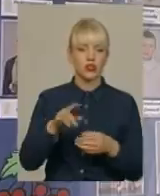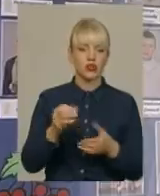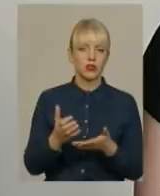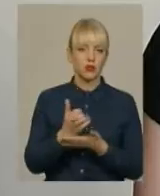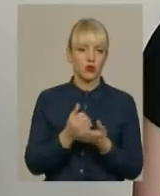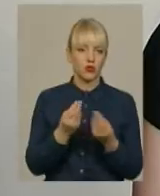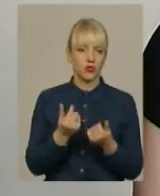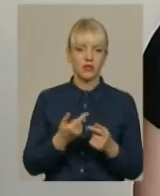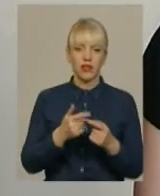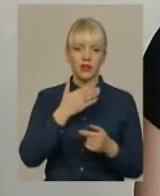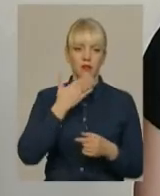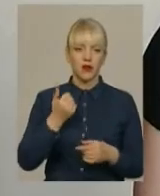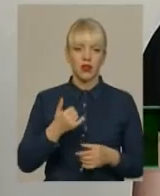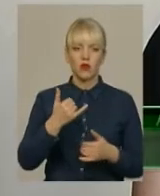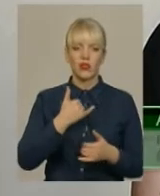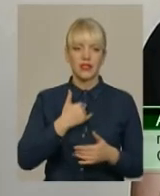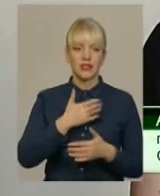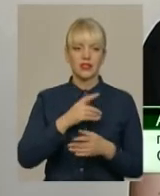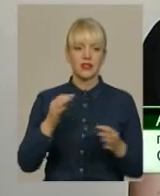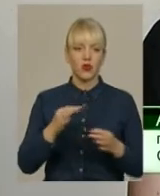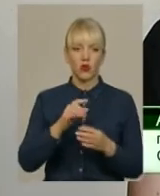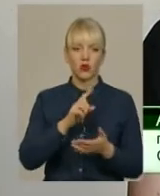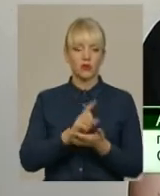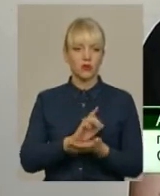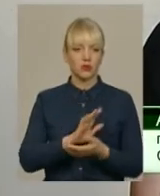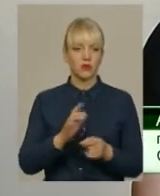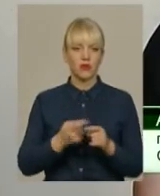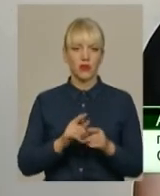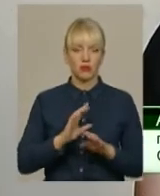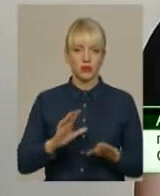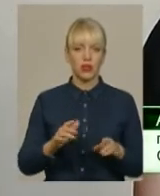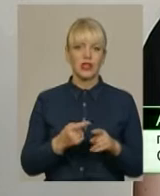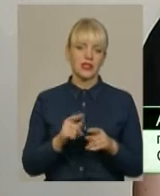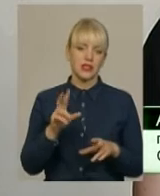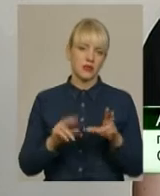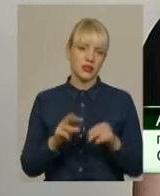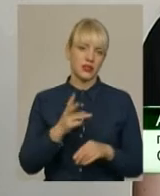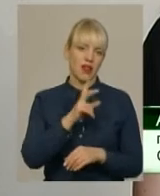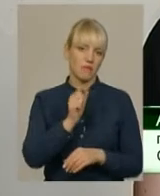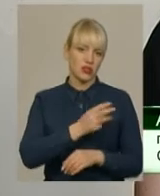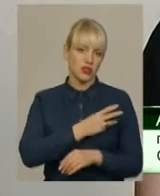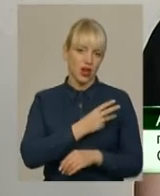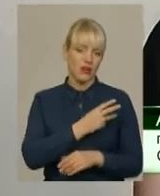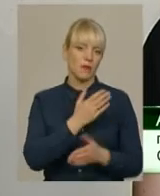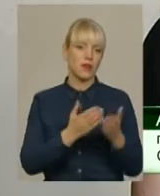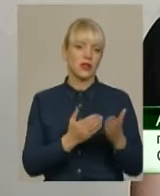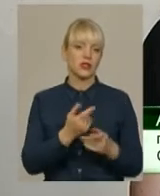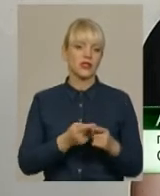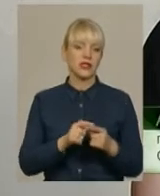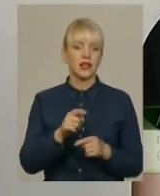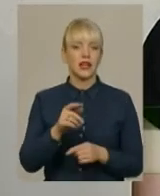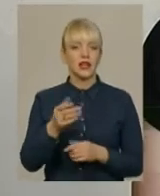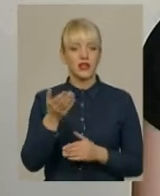виникає. У нас ніколи не було це обов'язковим, це було за бажанням, якщо раніше це і було